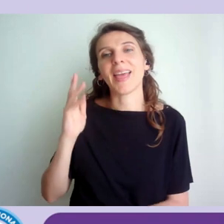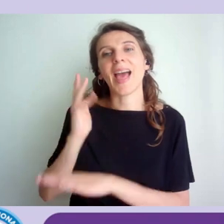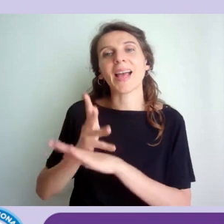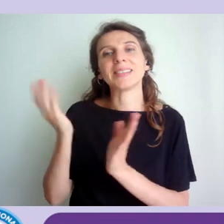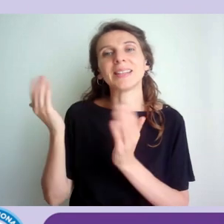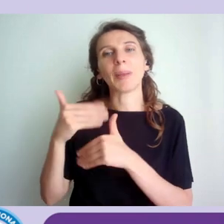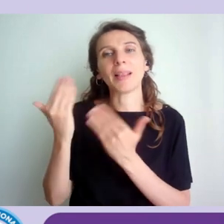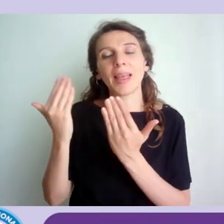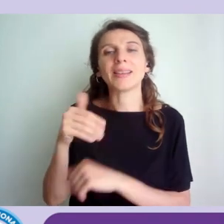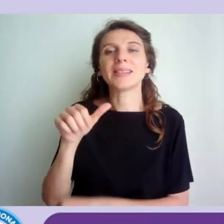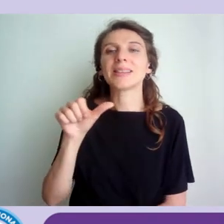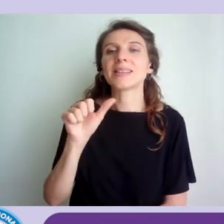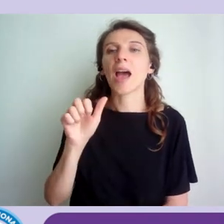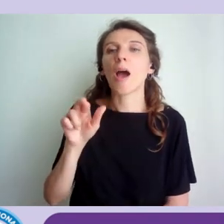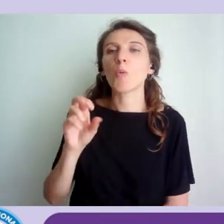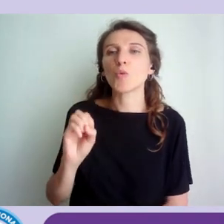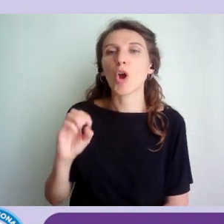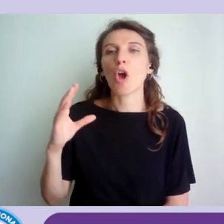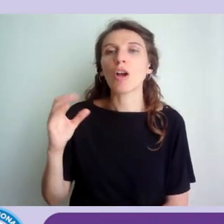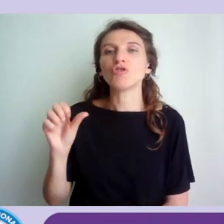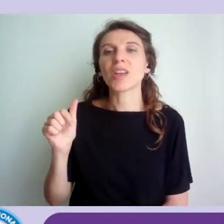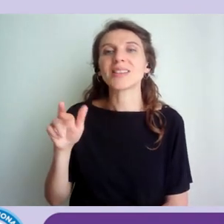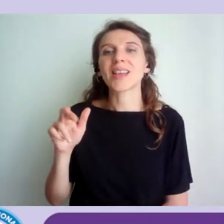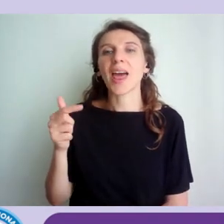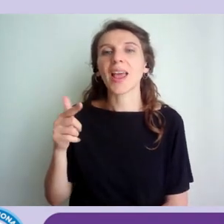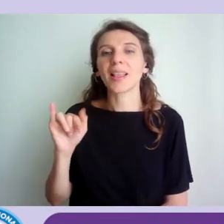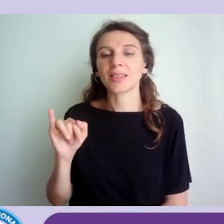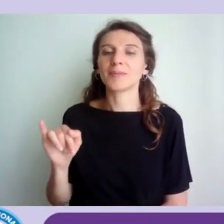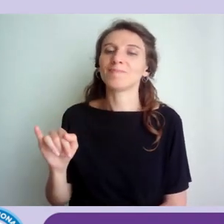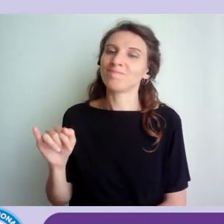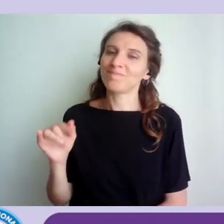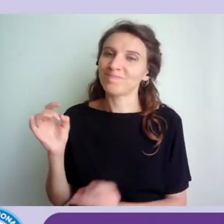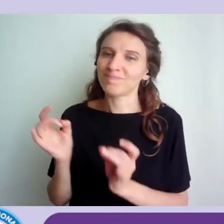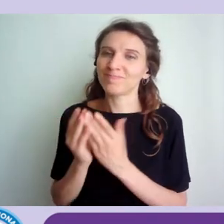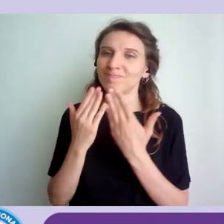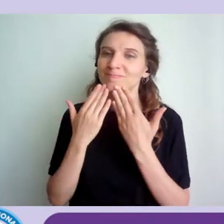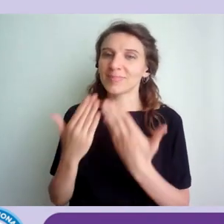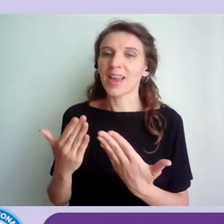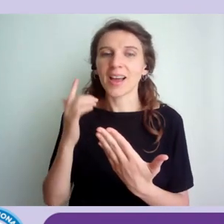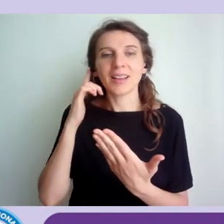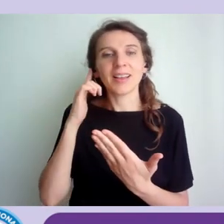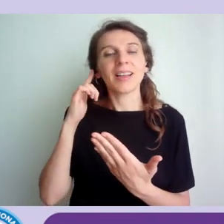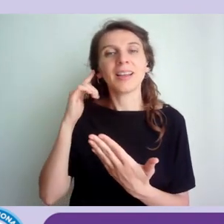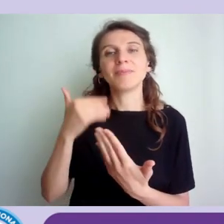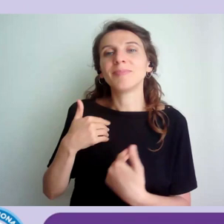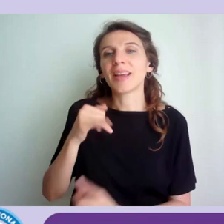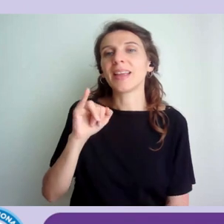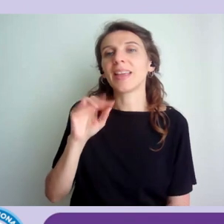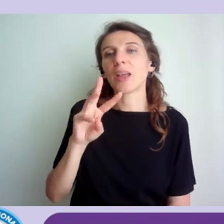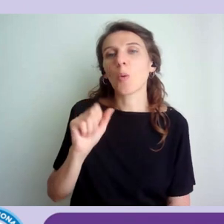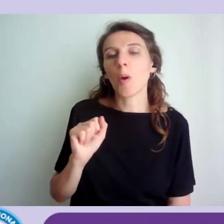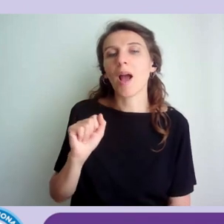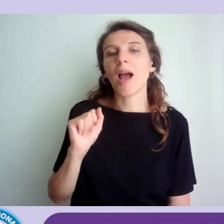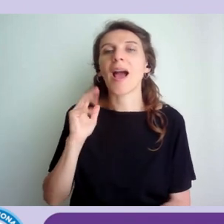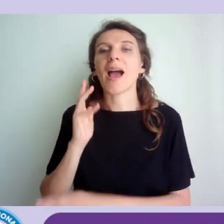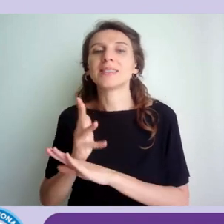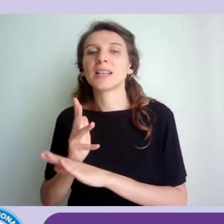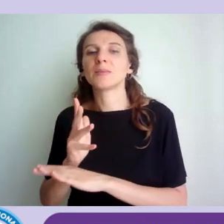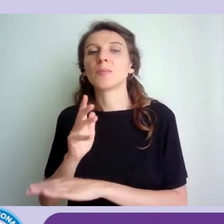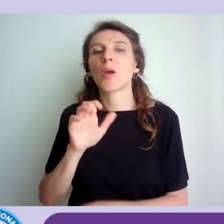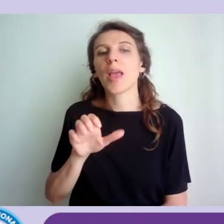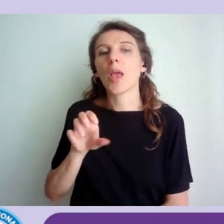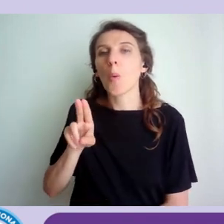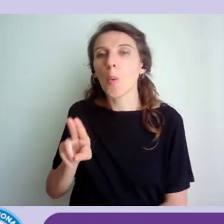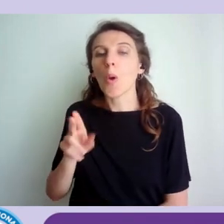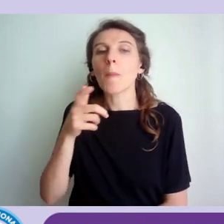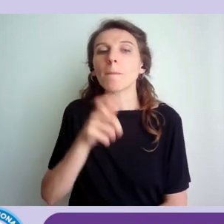sauro cesaretti che tra l'altro ringrazio a nome di iwa di accessible you perché ci ha organizzato